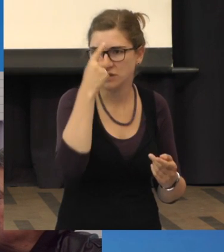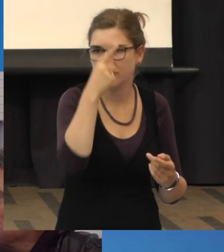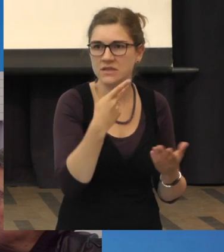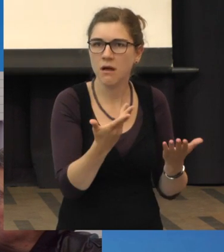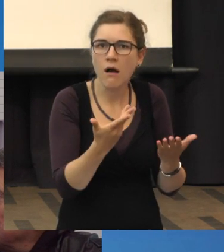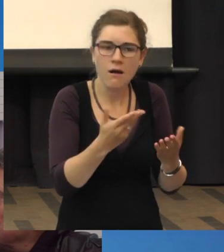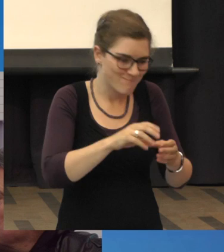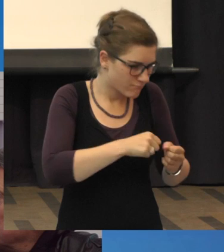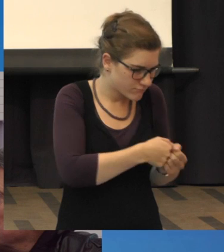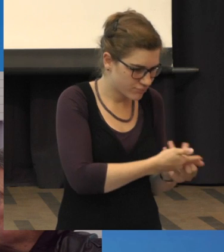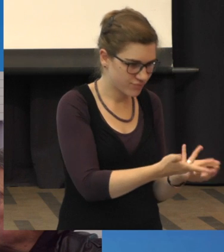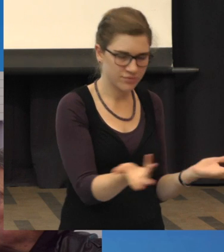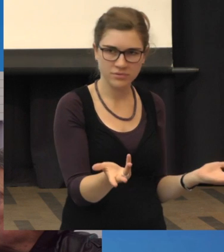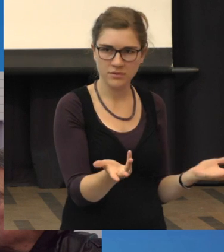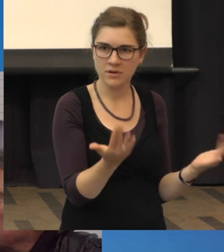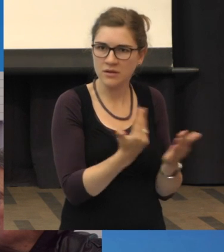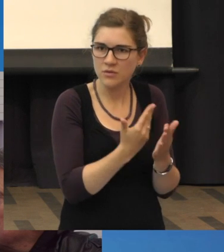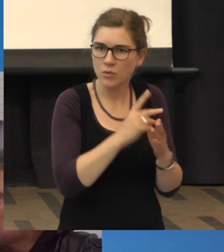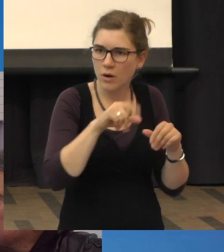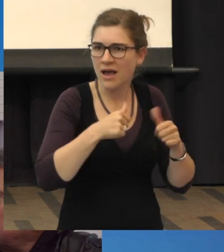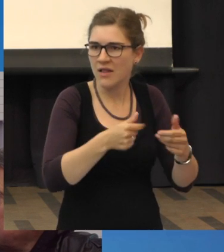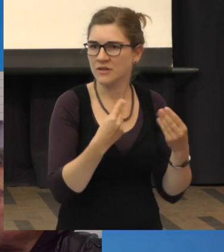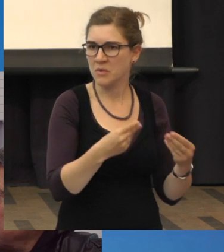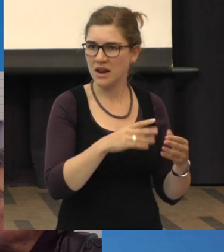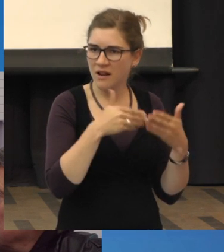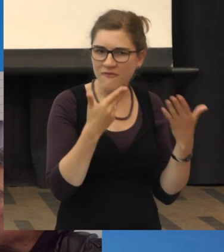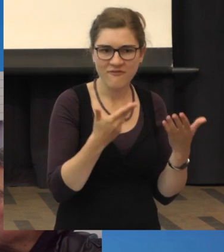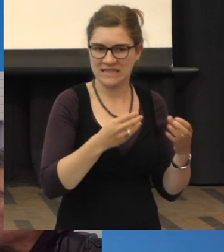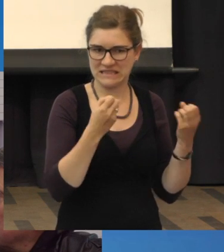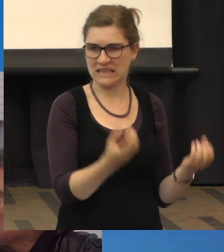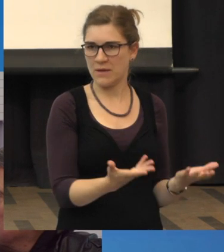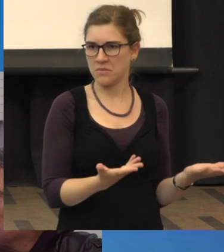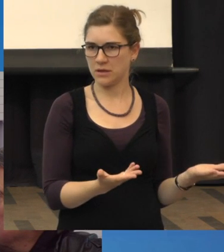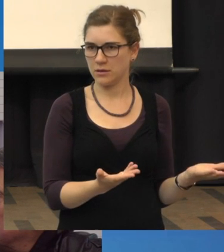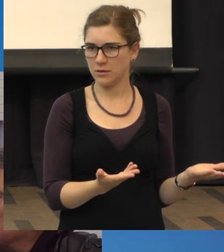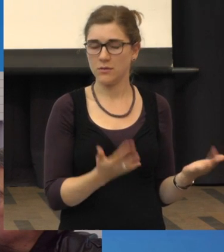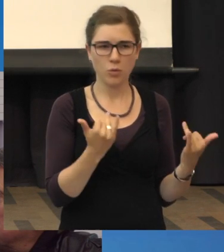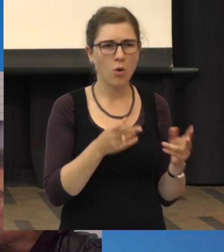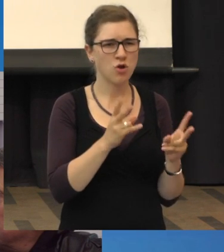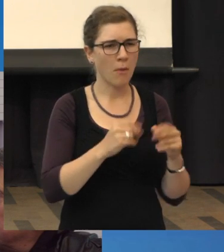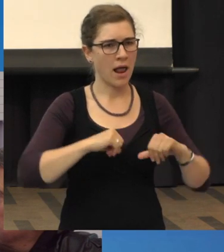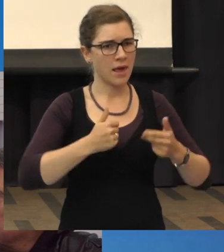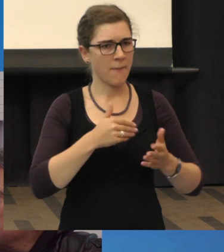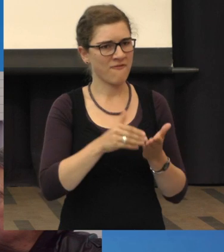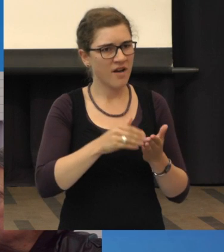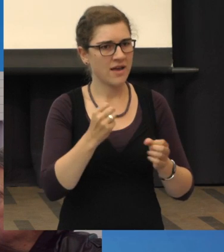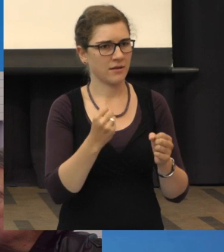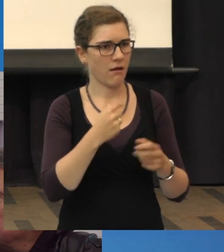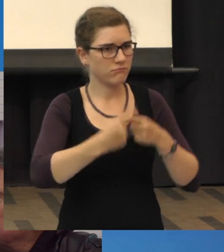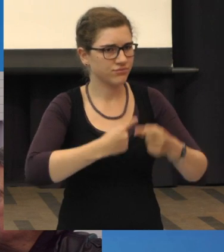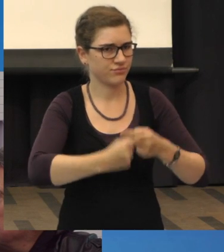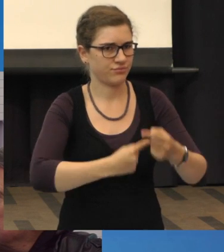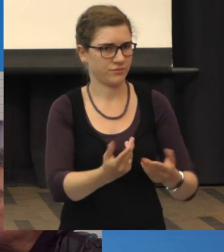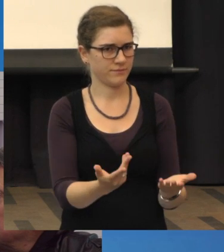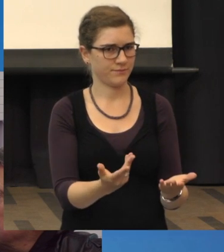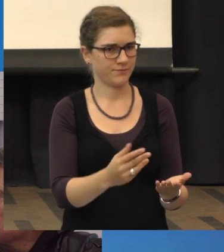gestalten, sodass ich das Leben so weit wie möglich normal führen kann. Und dann schickt man